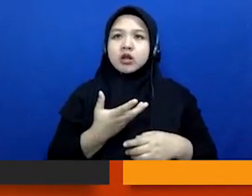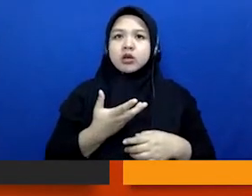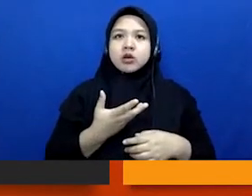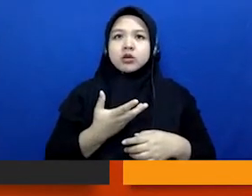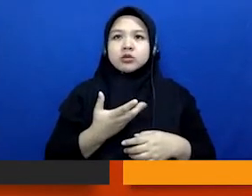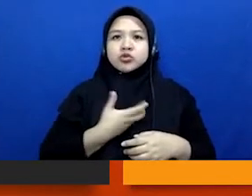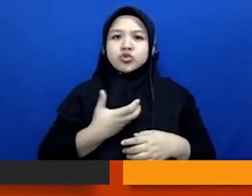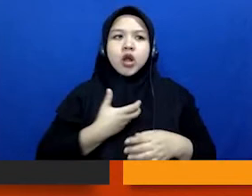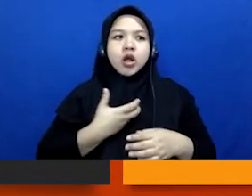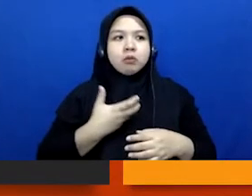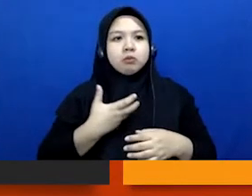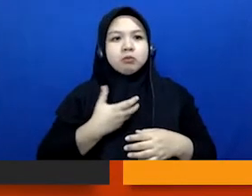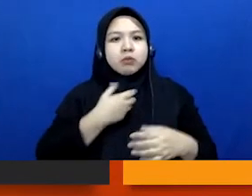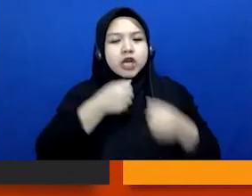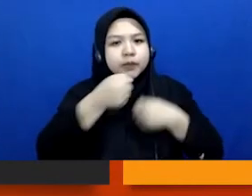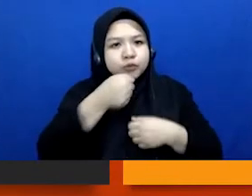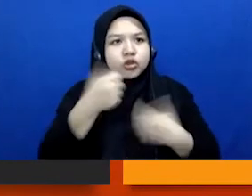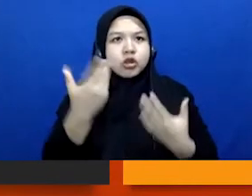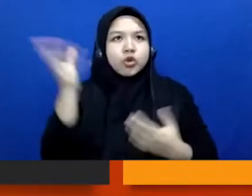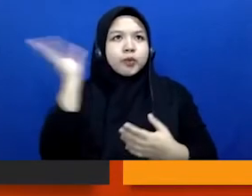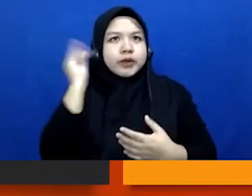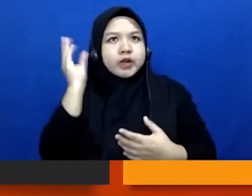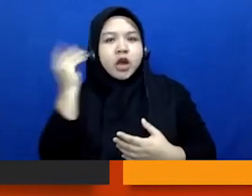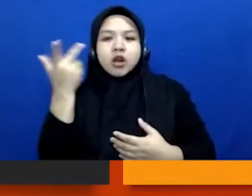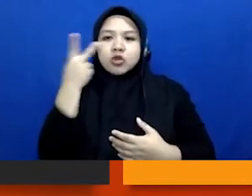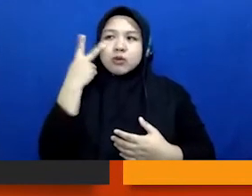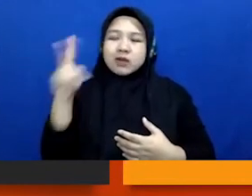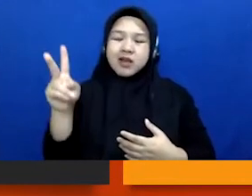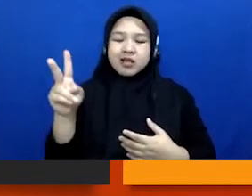atau mendengar gitu ya, mendengar atau melihat